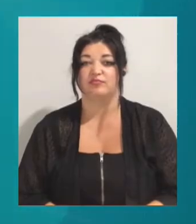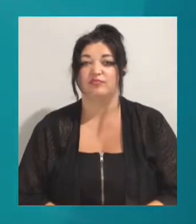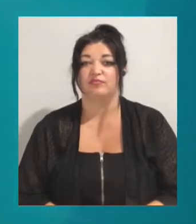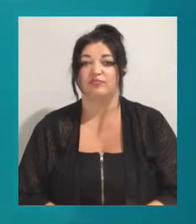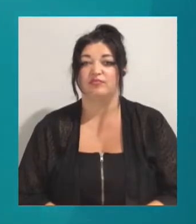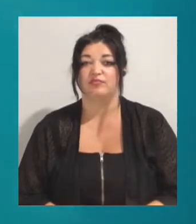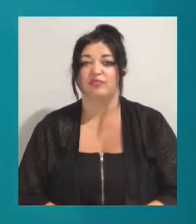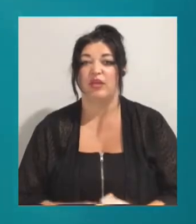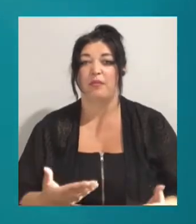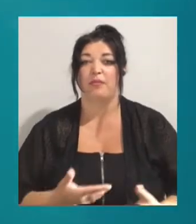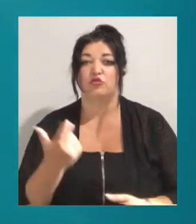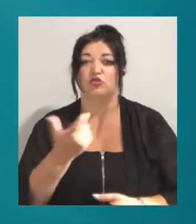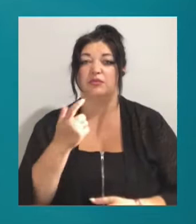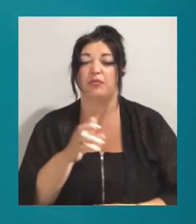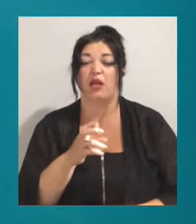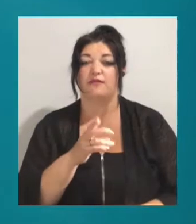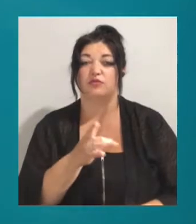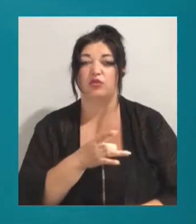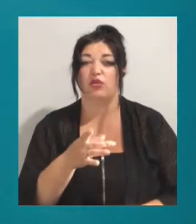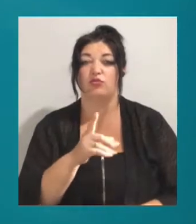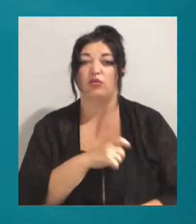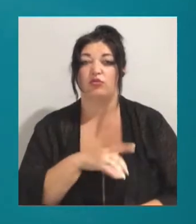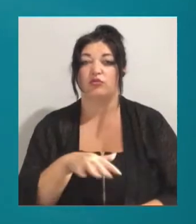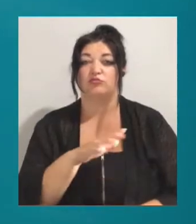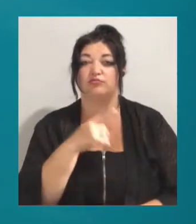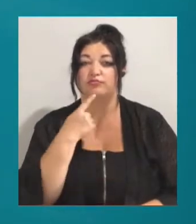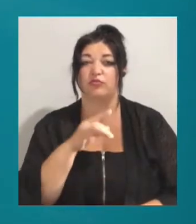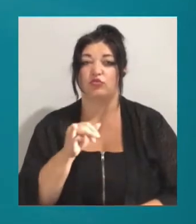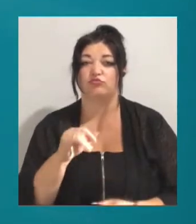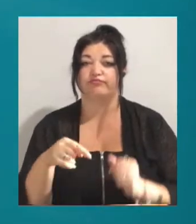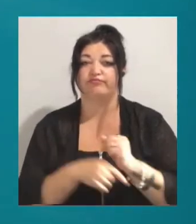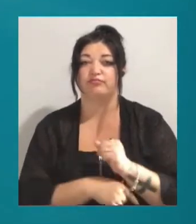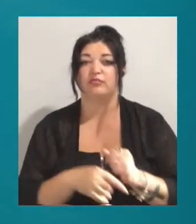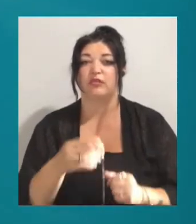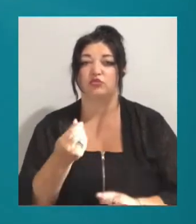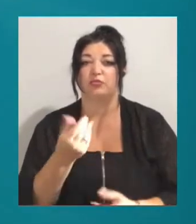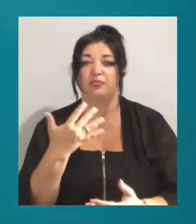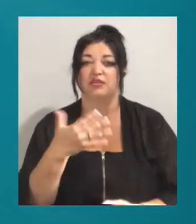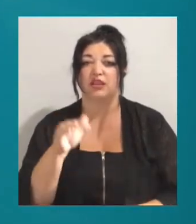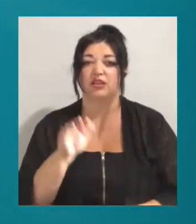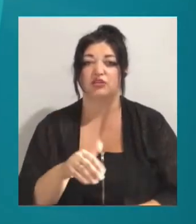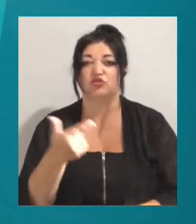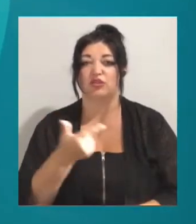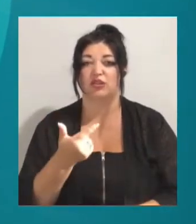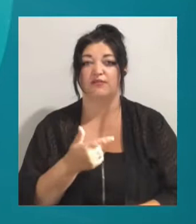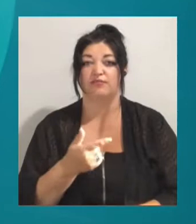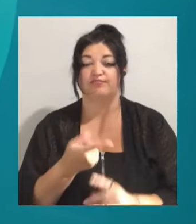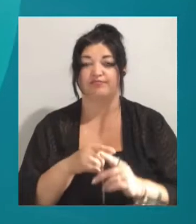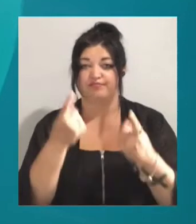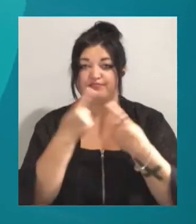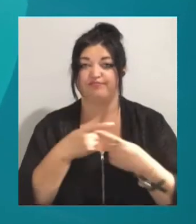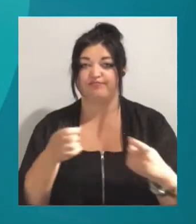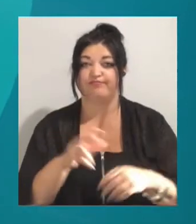Мешканця Біляєвського району, що на Одещині, підозрюють у шахрайстві на суму 50 тисяч гривень. Про це розповіла речниця